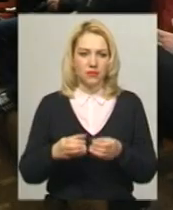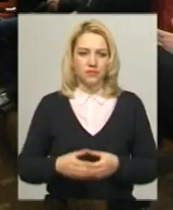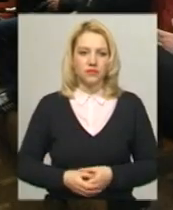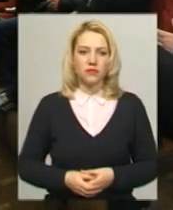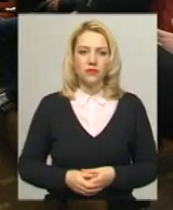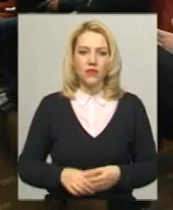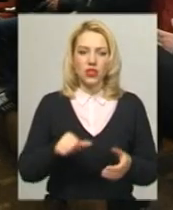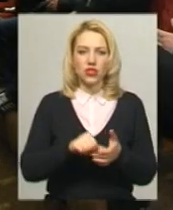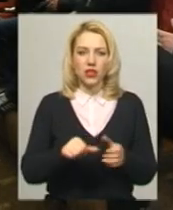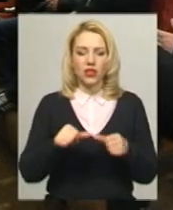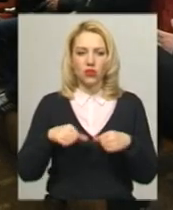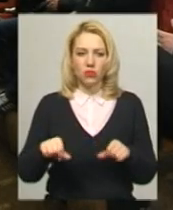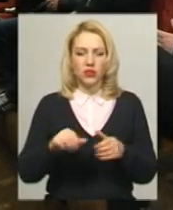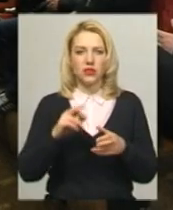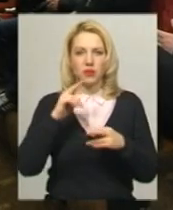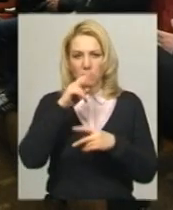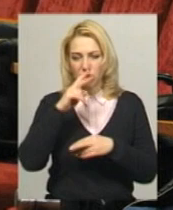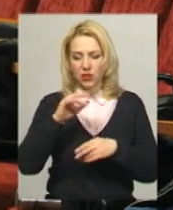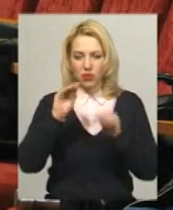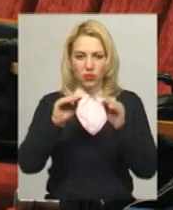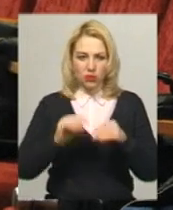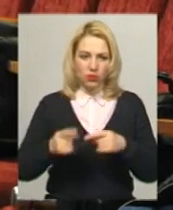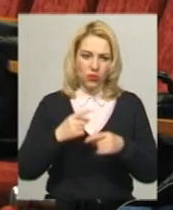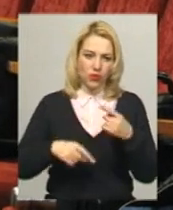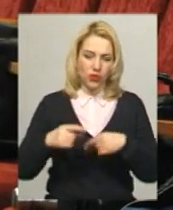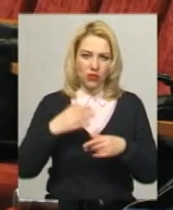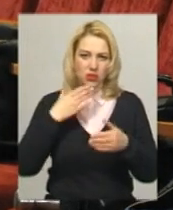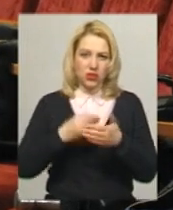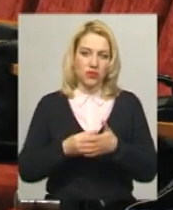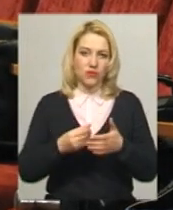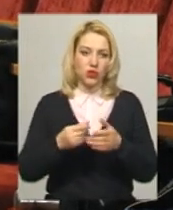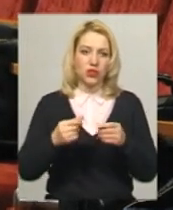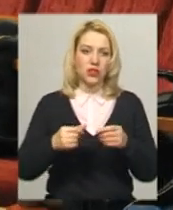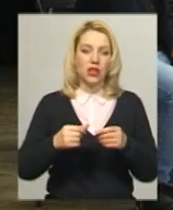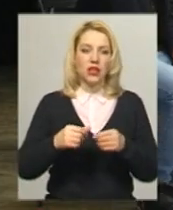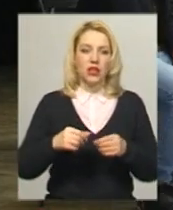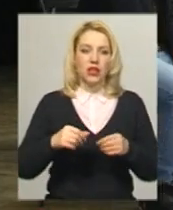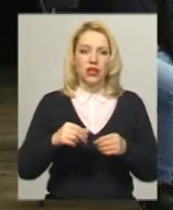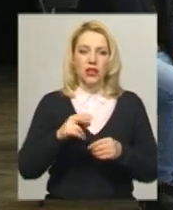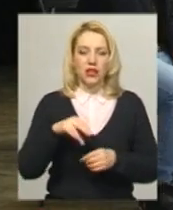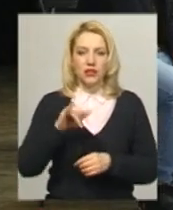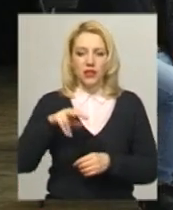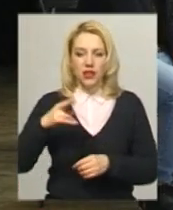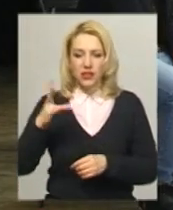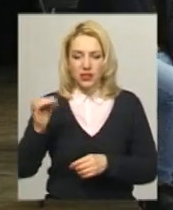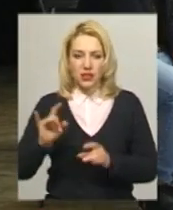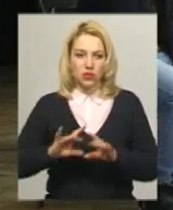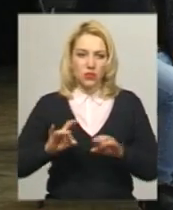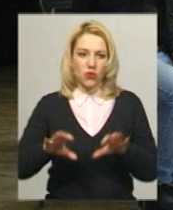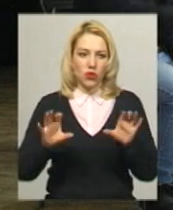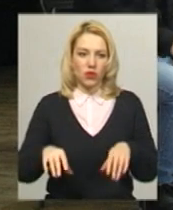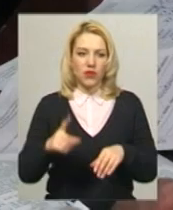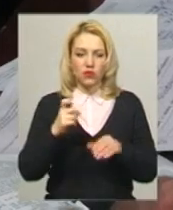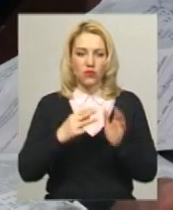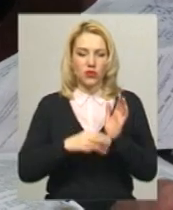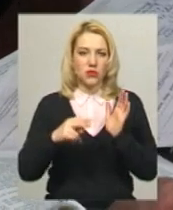Члени комісії через помилки у протоколах повертаються до дільниць для уточнення даних, розповідає голова окружної виборчої комісії 188-го